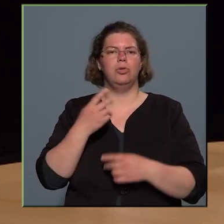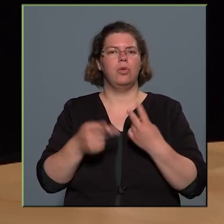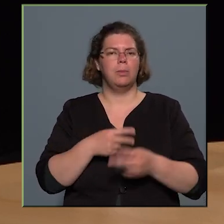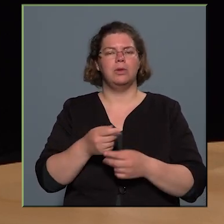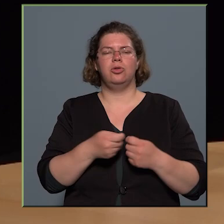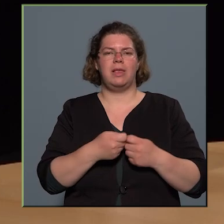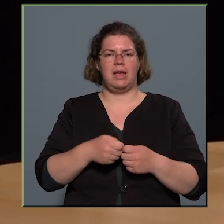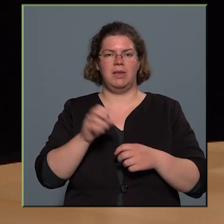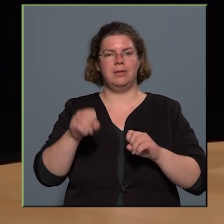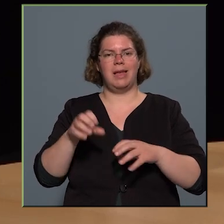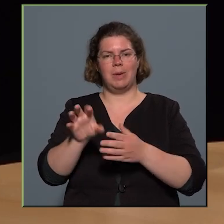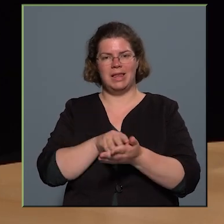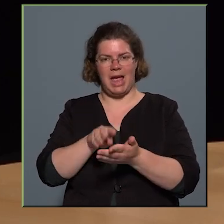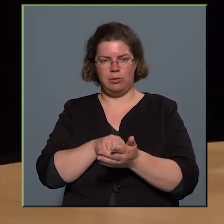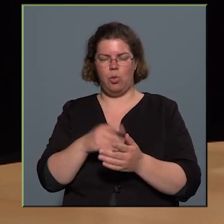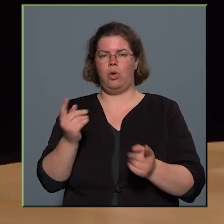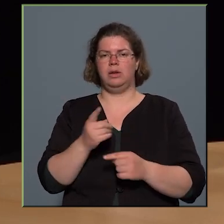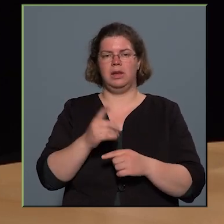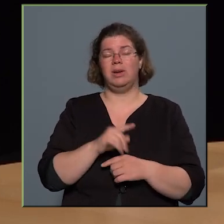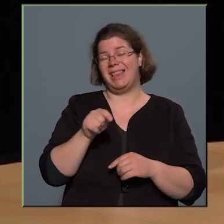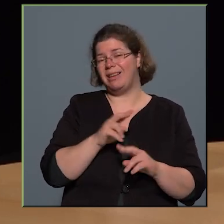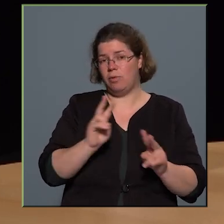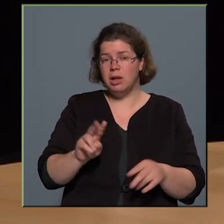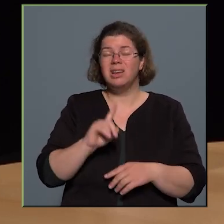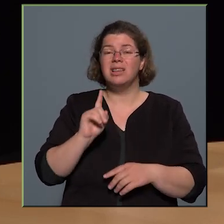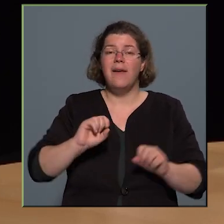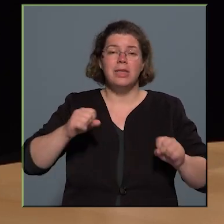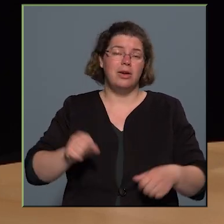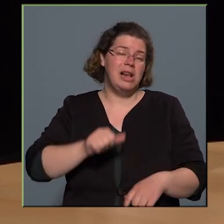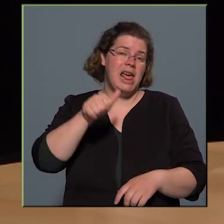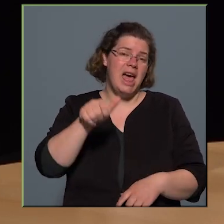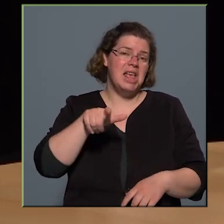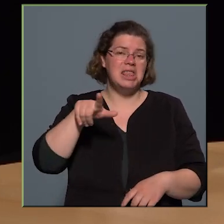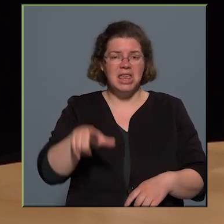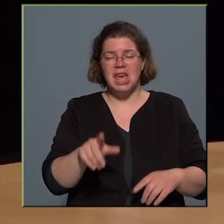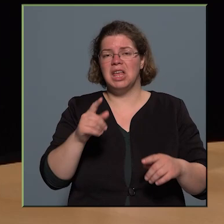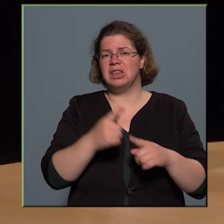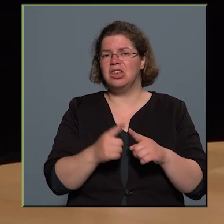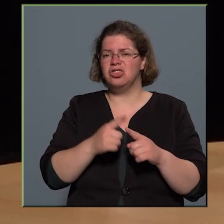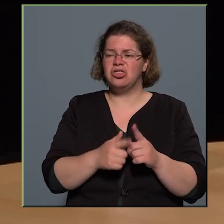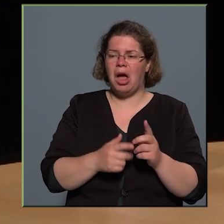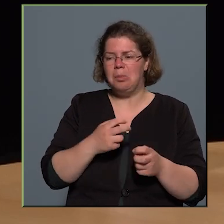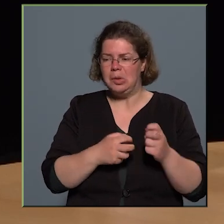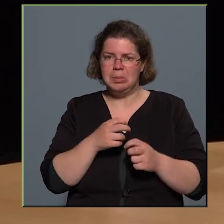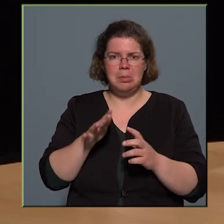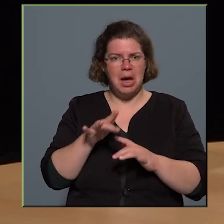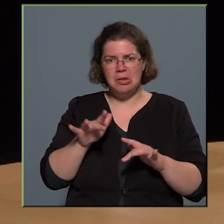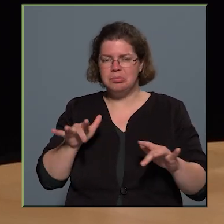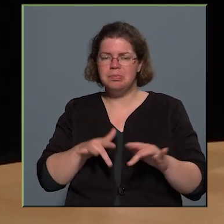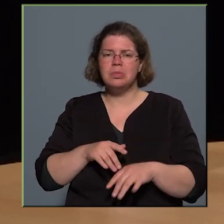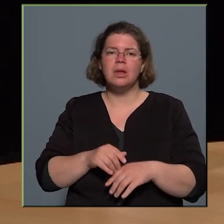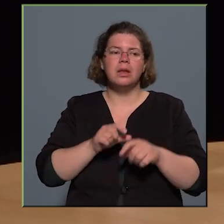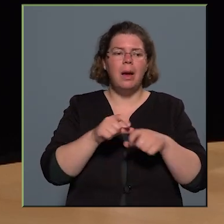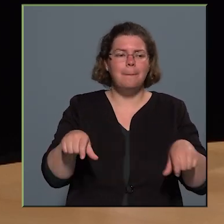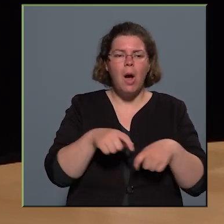akciókat, tehát ezek vannak, de gyakorlatilag egy-két kisebb góczponton kívül a parknak a